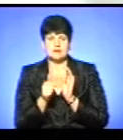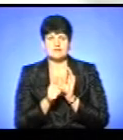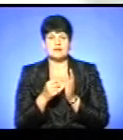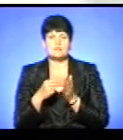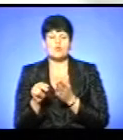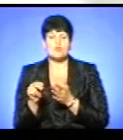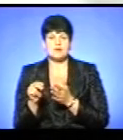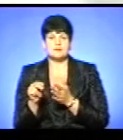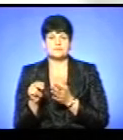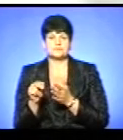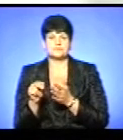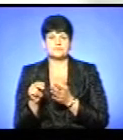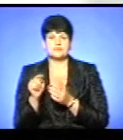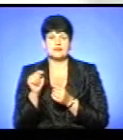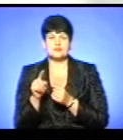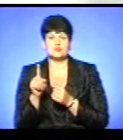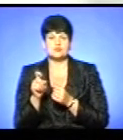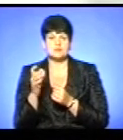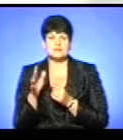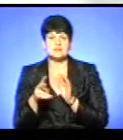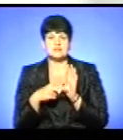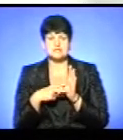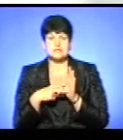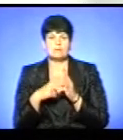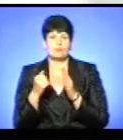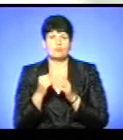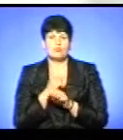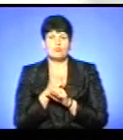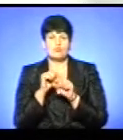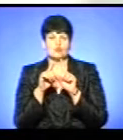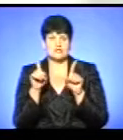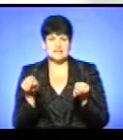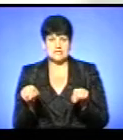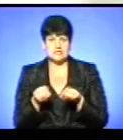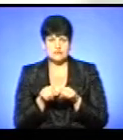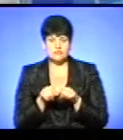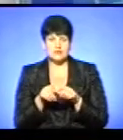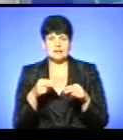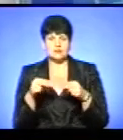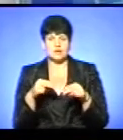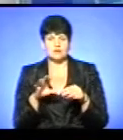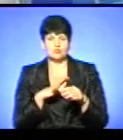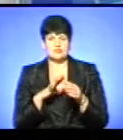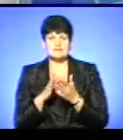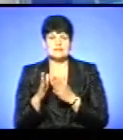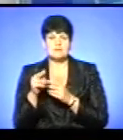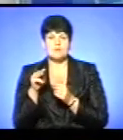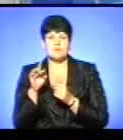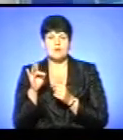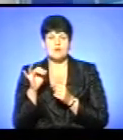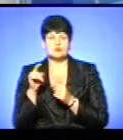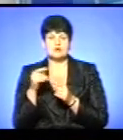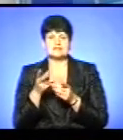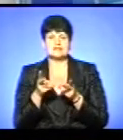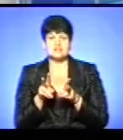закупили 1157 потівок, але дещо торгові бувалися в стамі прозоро, залишилися за економлені